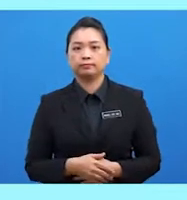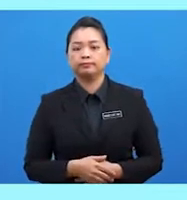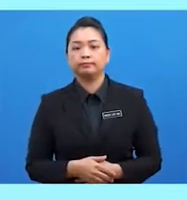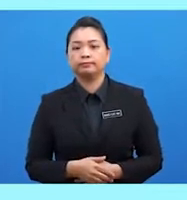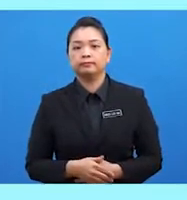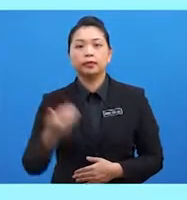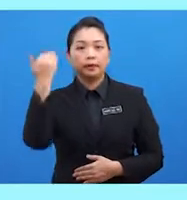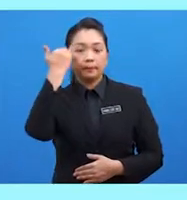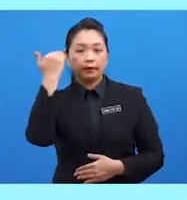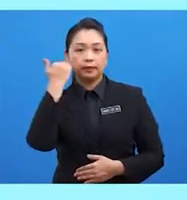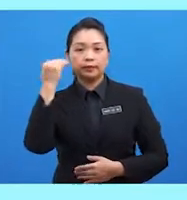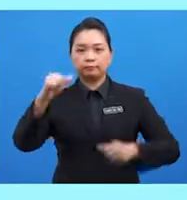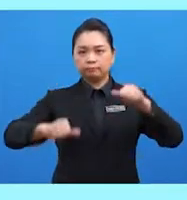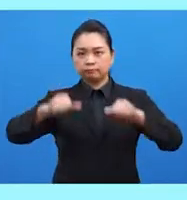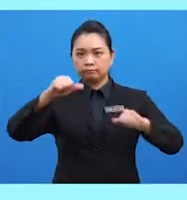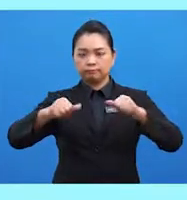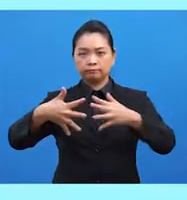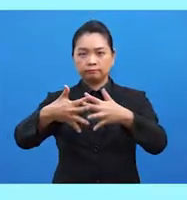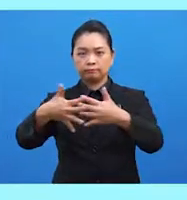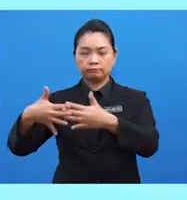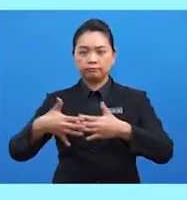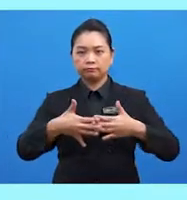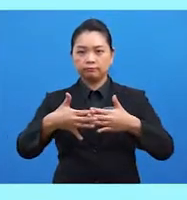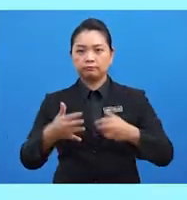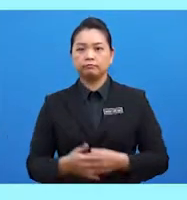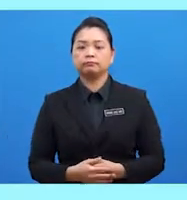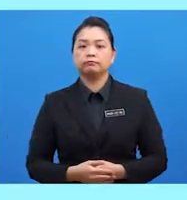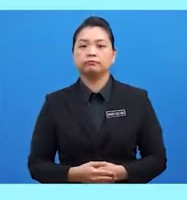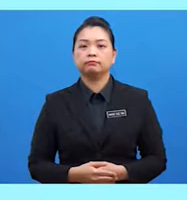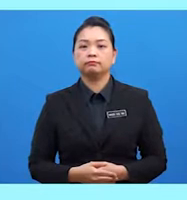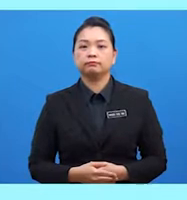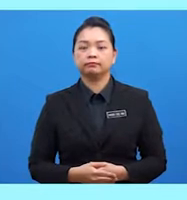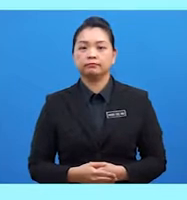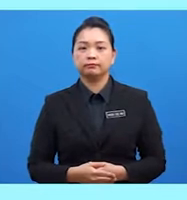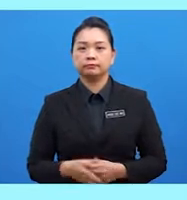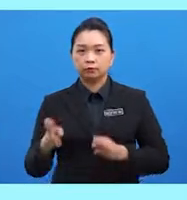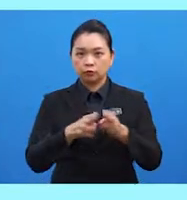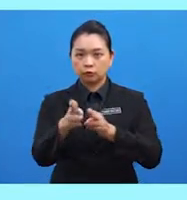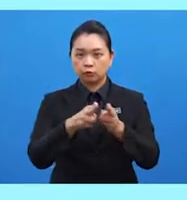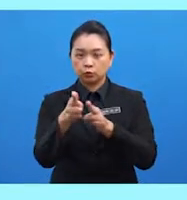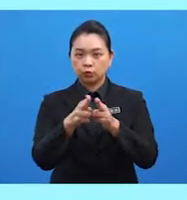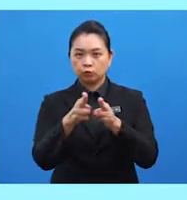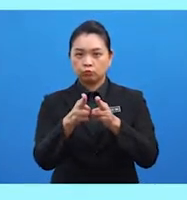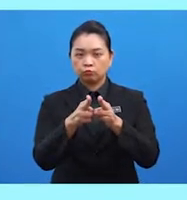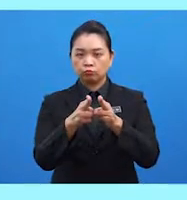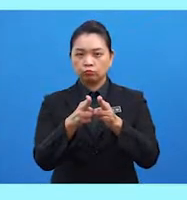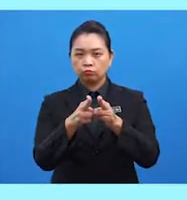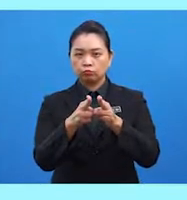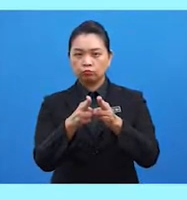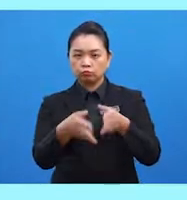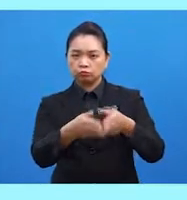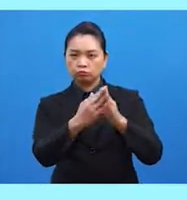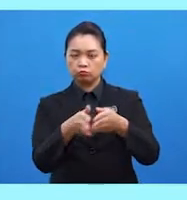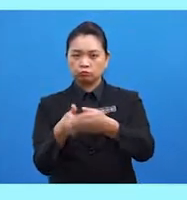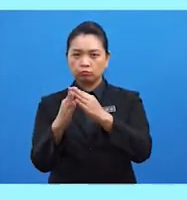Mahkamah Pengadilan Antarabangsa ICJ mengendalikan tuntutan bertindih wilayah atau